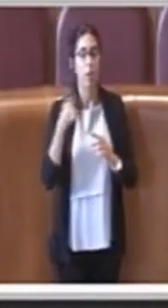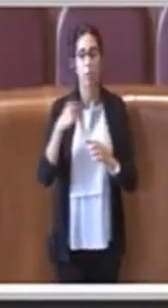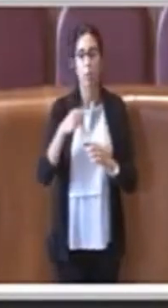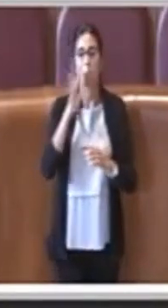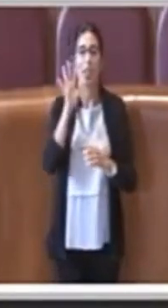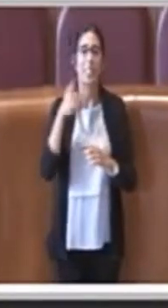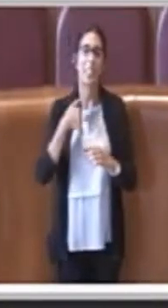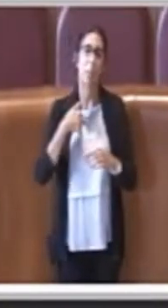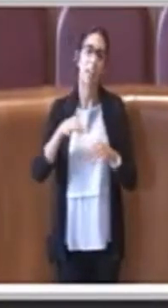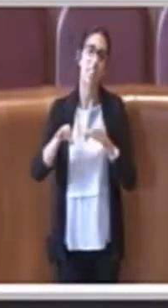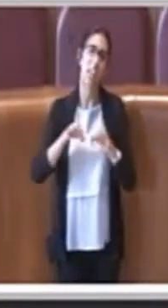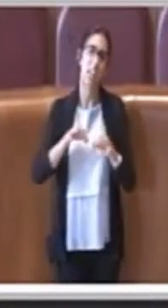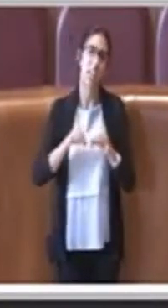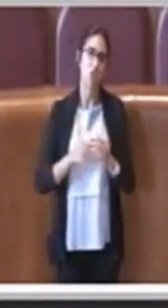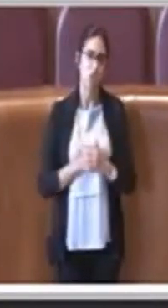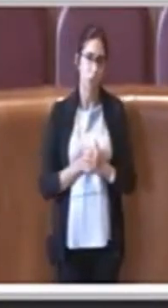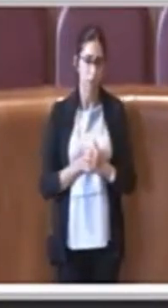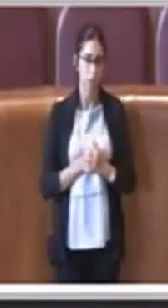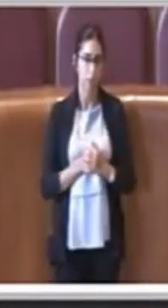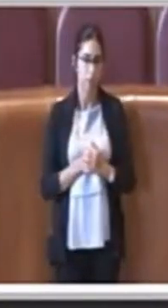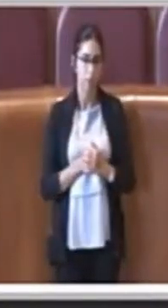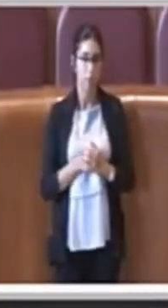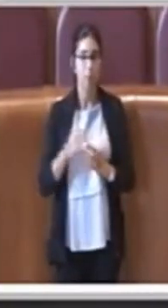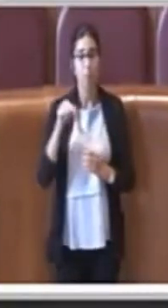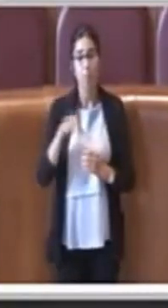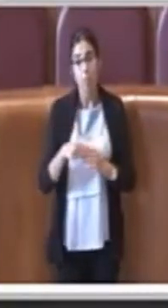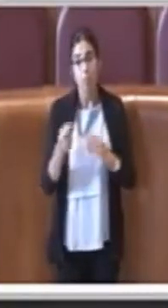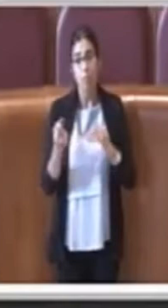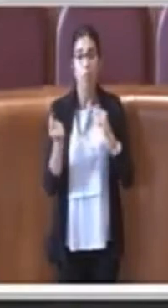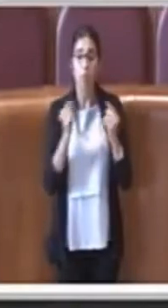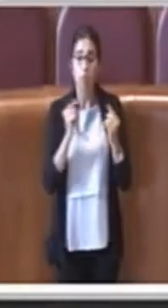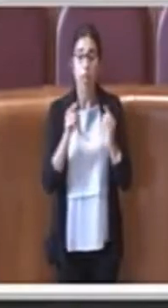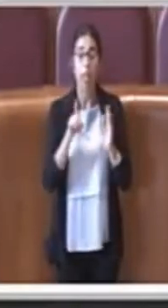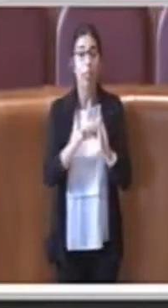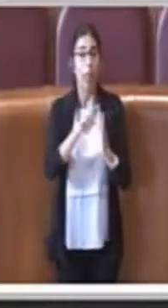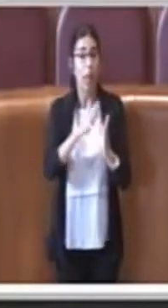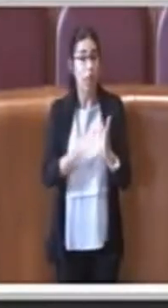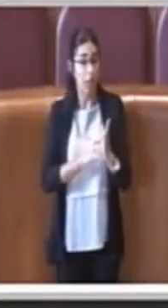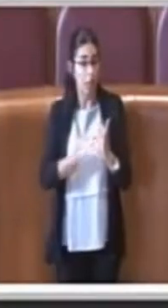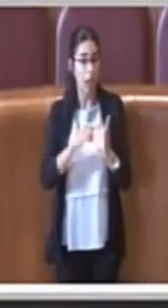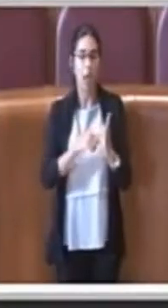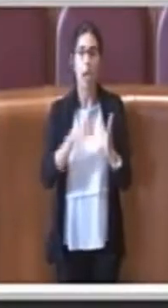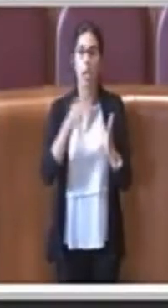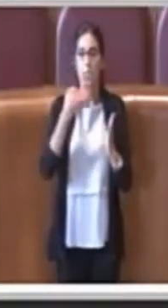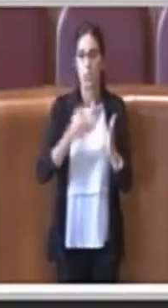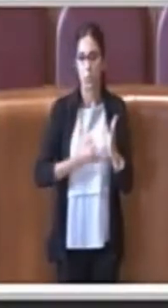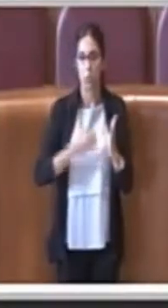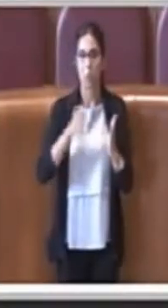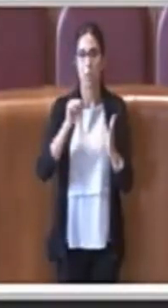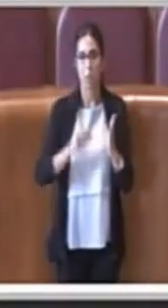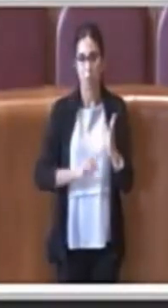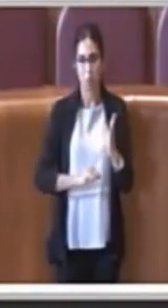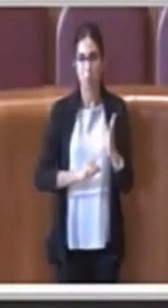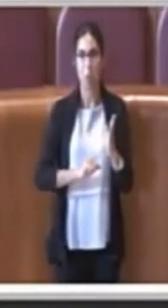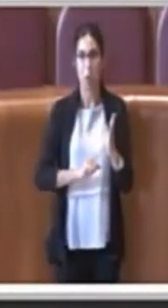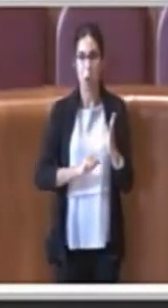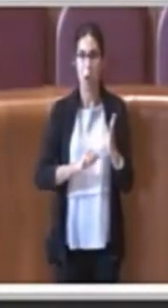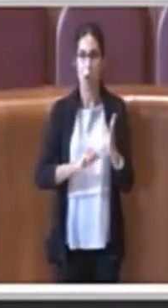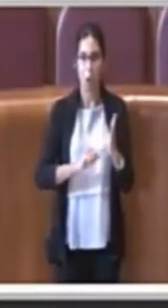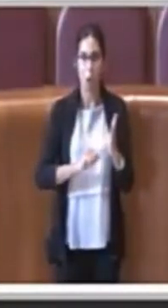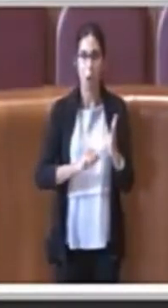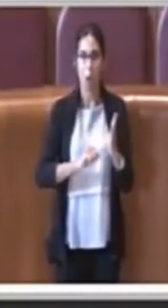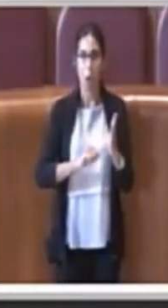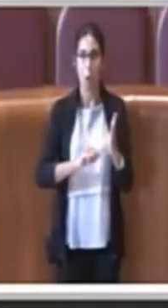delibera che sicuramente potrà vedere il voto di diversi